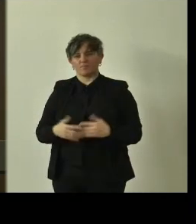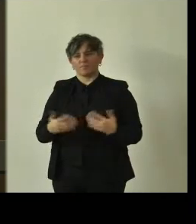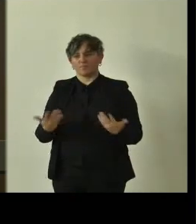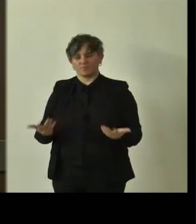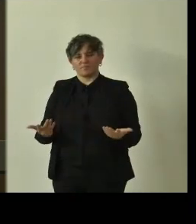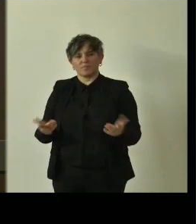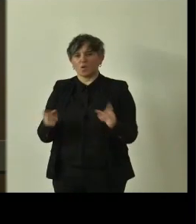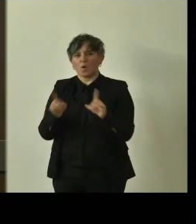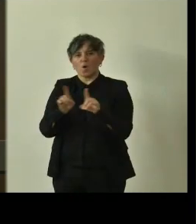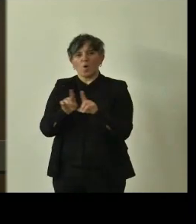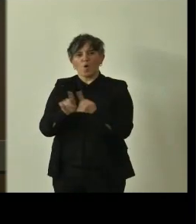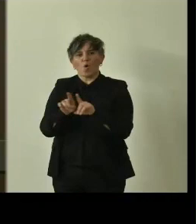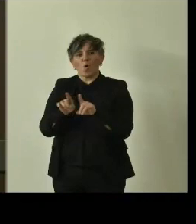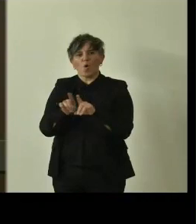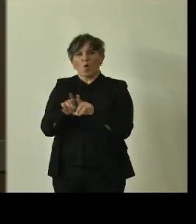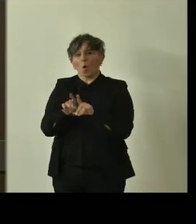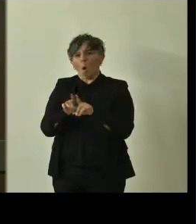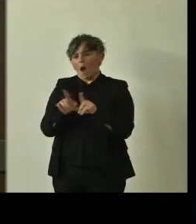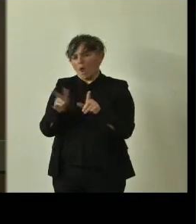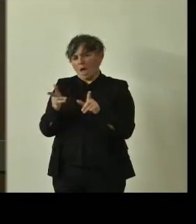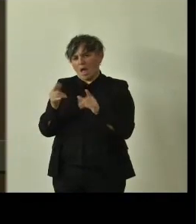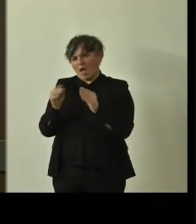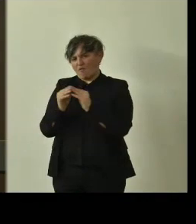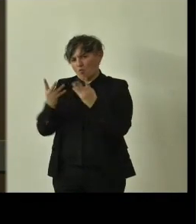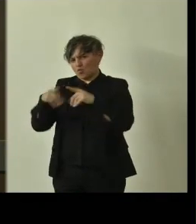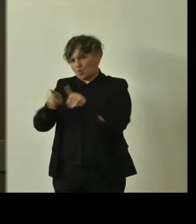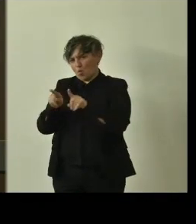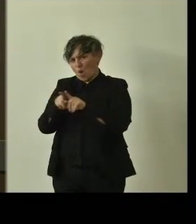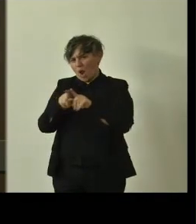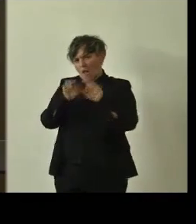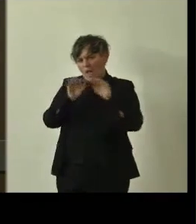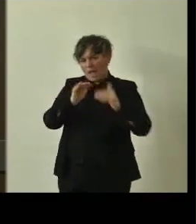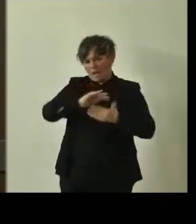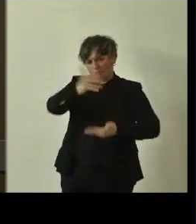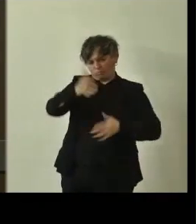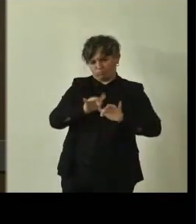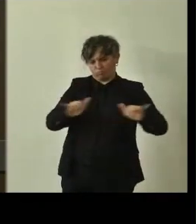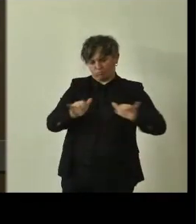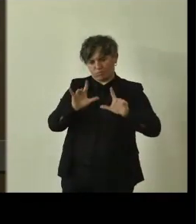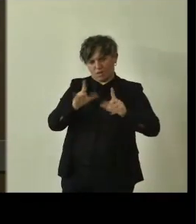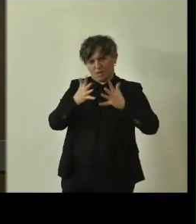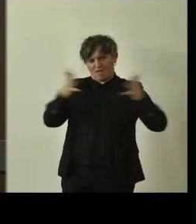Stessa cosa si può fare ovviamente su PC è tutto più più grande e visibile.